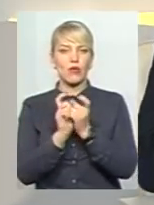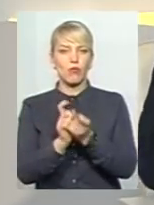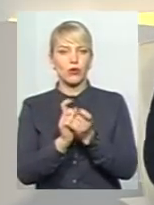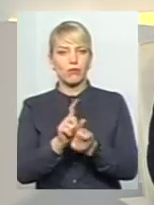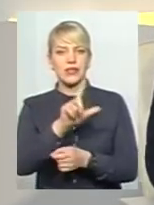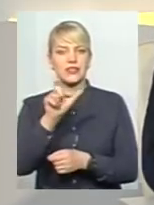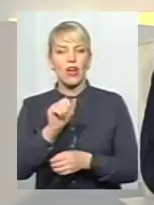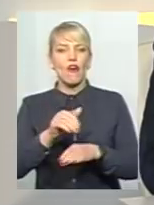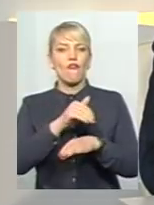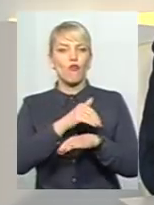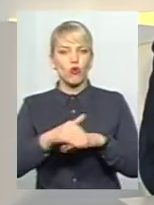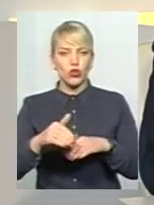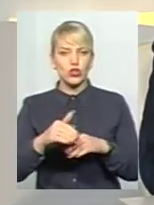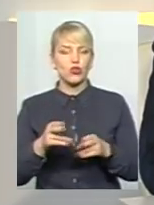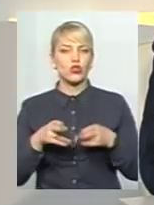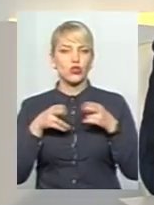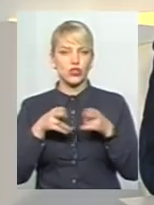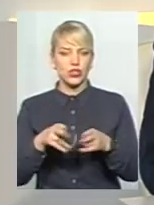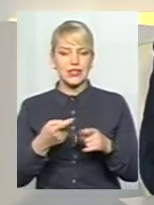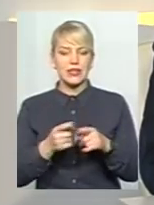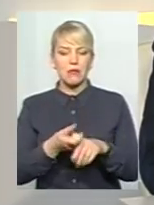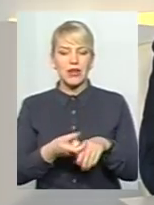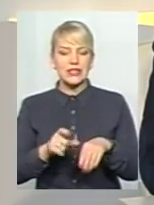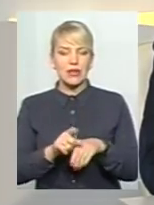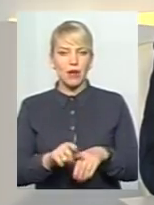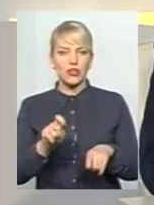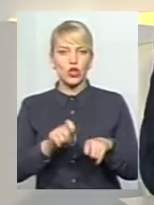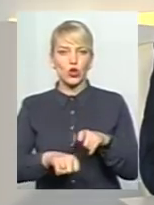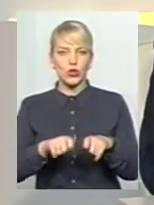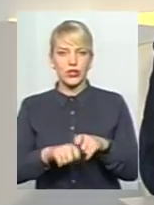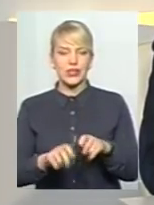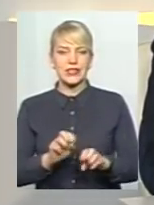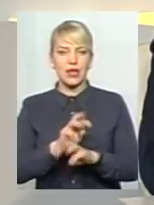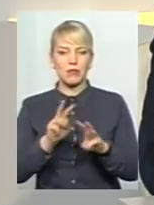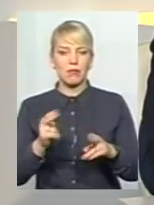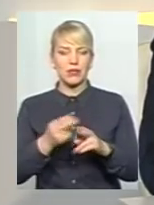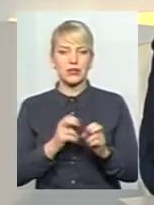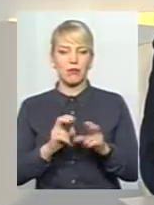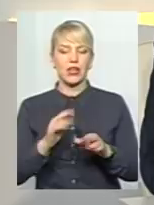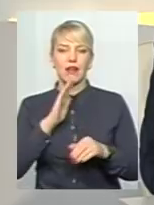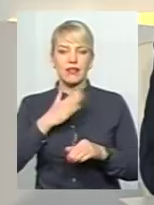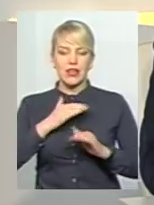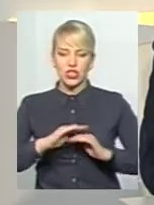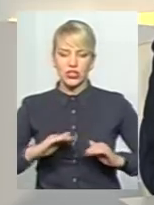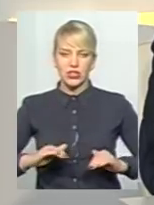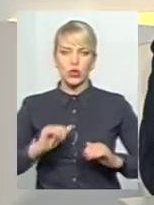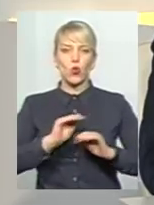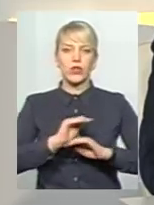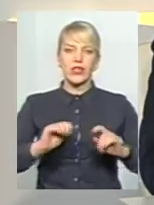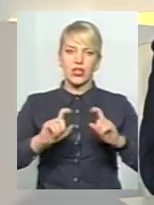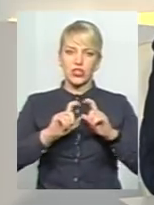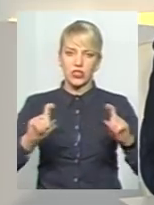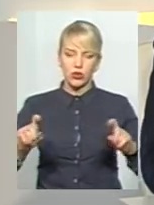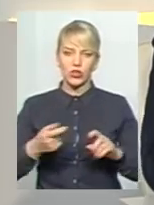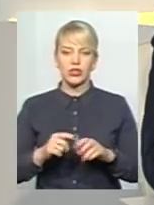Це, скажімо, максимальний контроль і забезпечення безпеки наших діток в дитячих садочках, в школах, в позашкільних